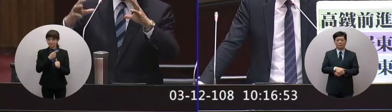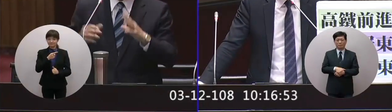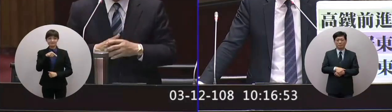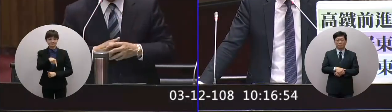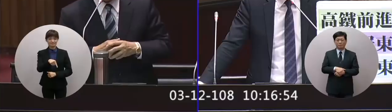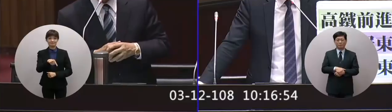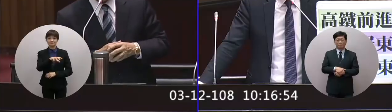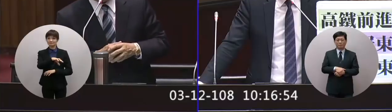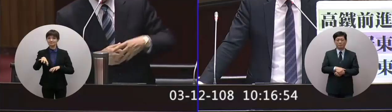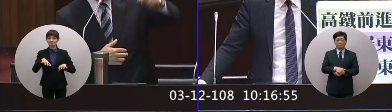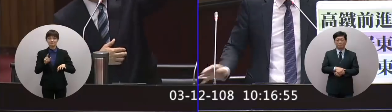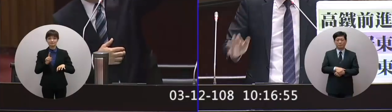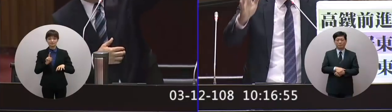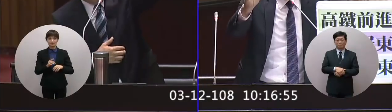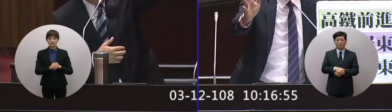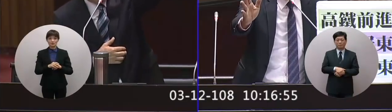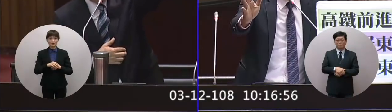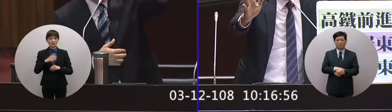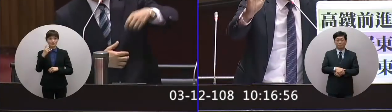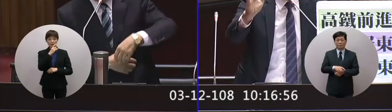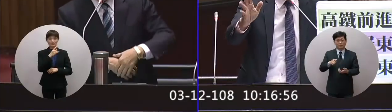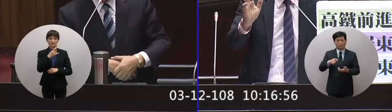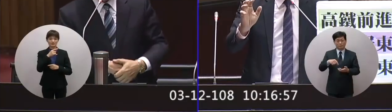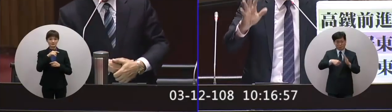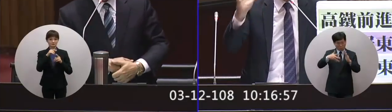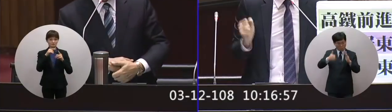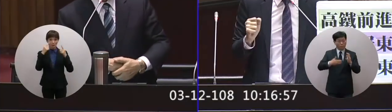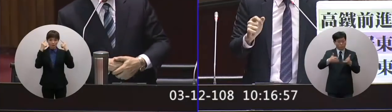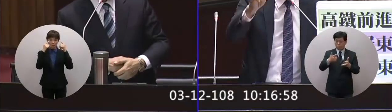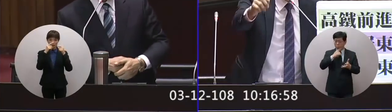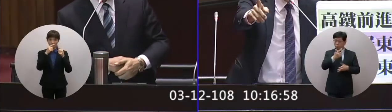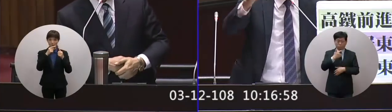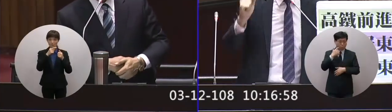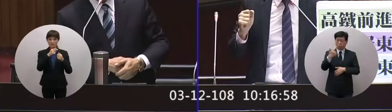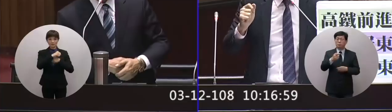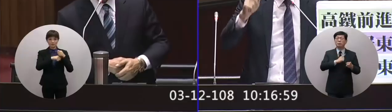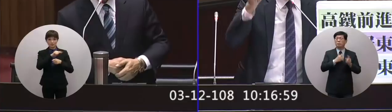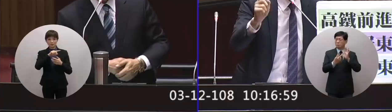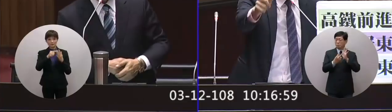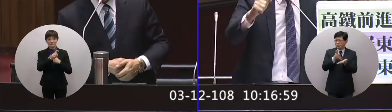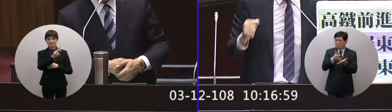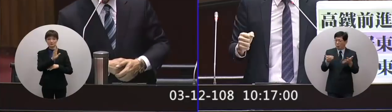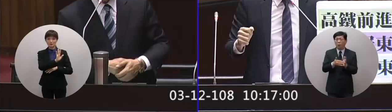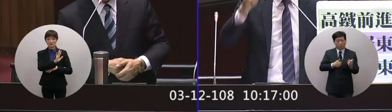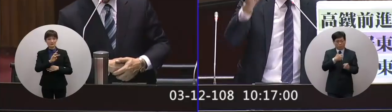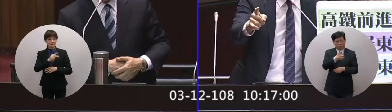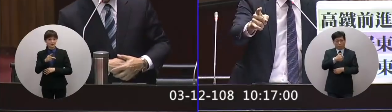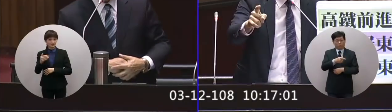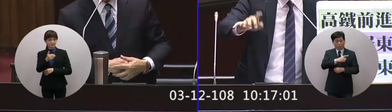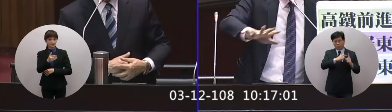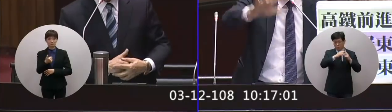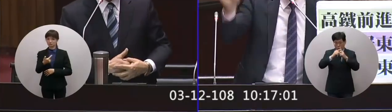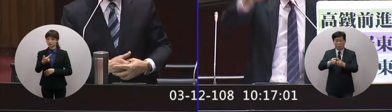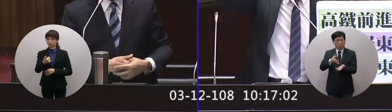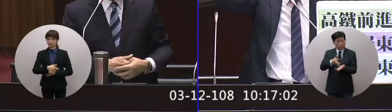破生肖燈會你剛才用魚院長我現在重點不是在躲美因為那天你有講我非常感謝你你那